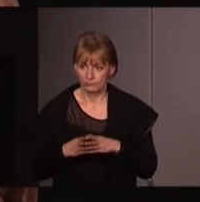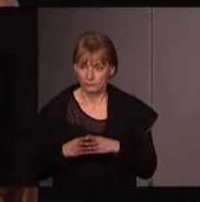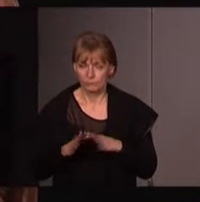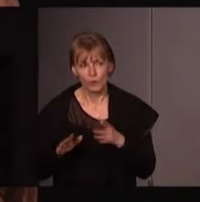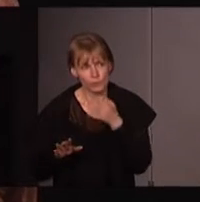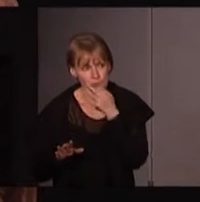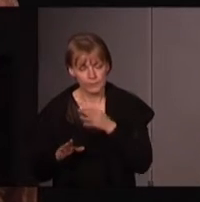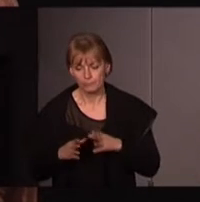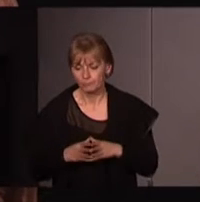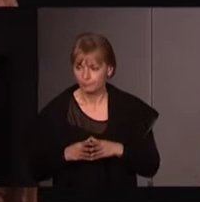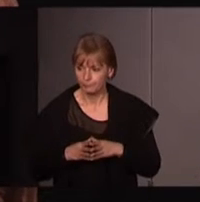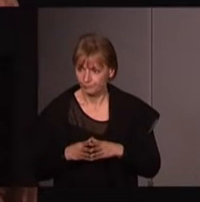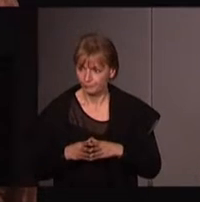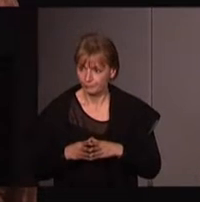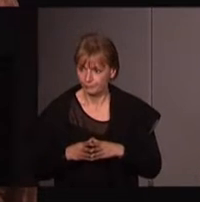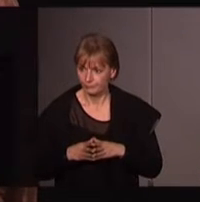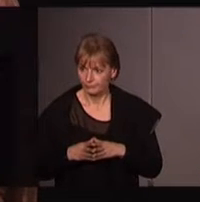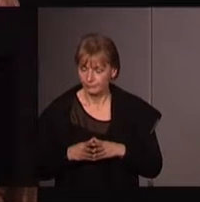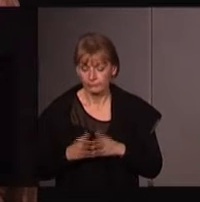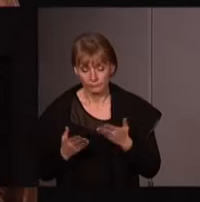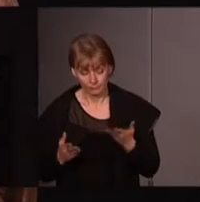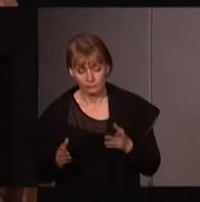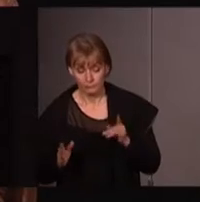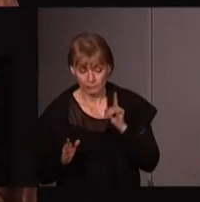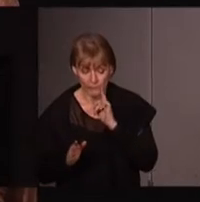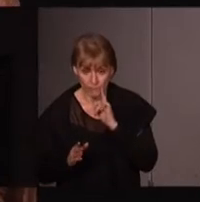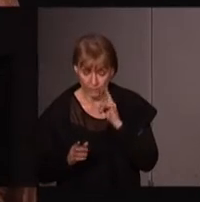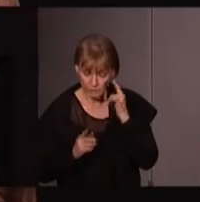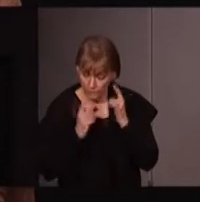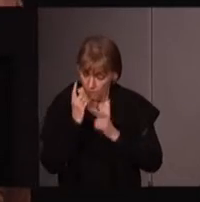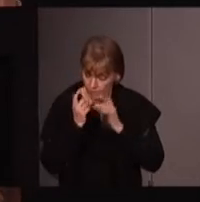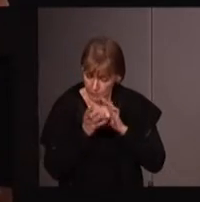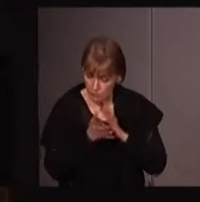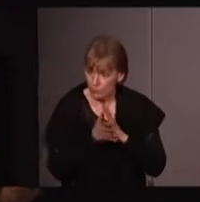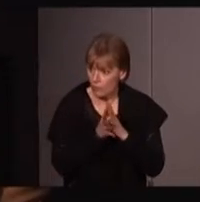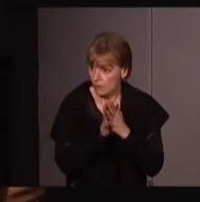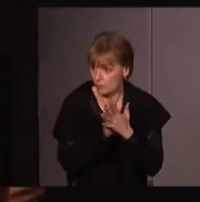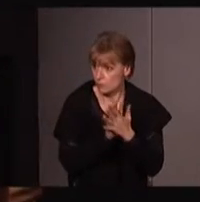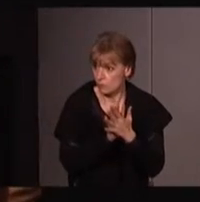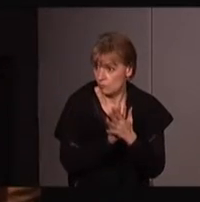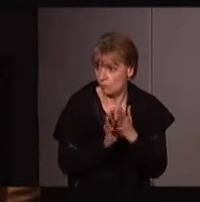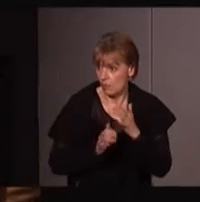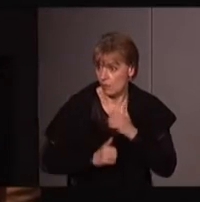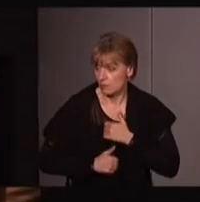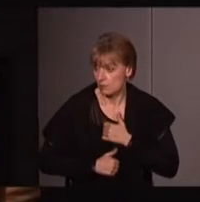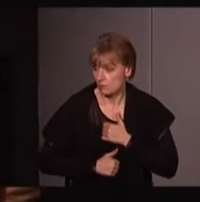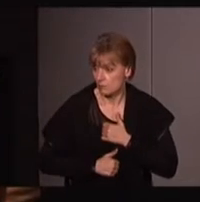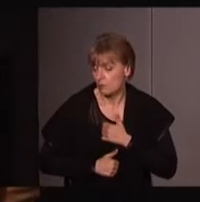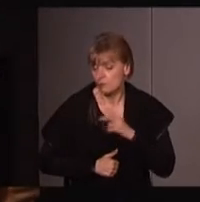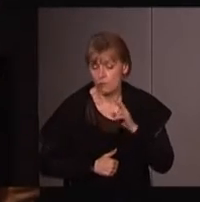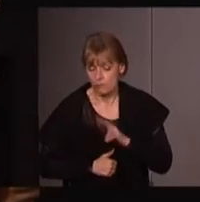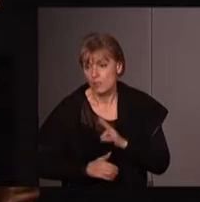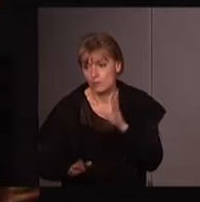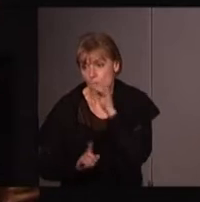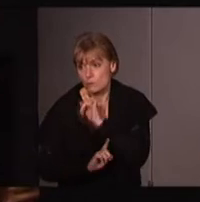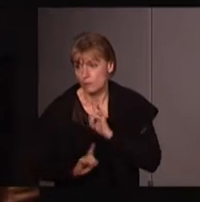comment dire, facilement admettre une pensée en évolution dans ce mouvement dont on vient de parler, à savoir qu'il s'agit quand même, il ne faut quand même pas tout à fait l